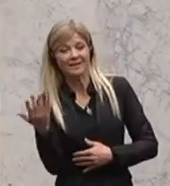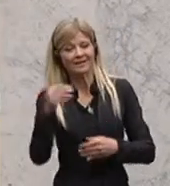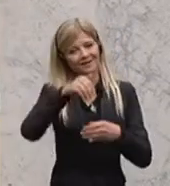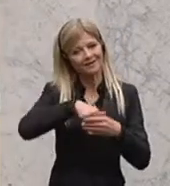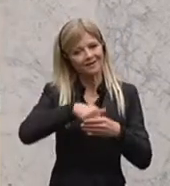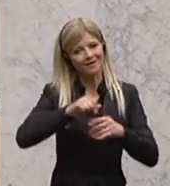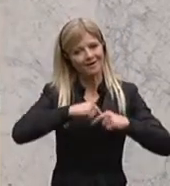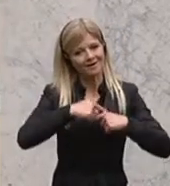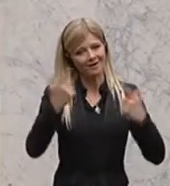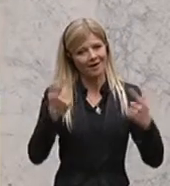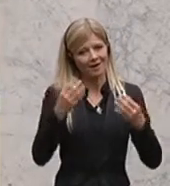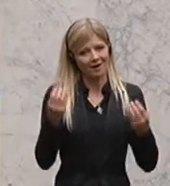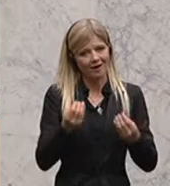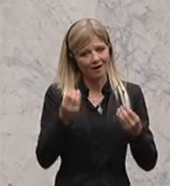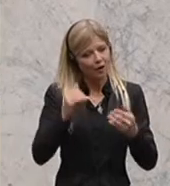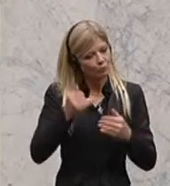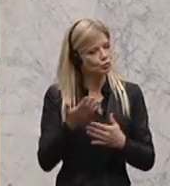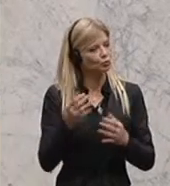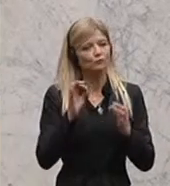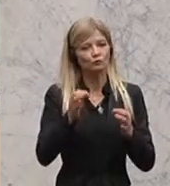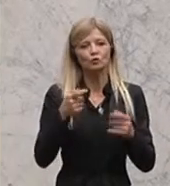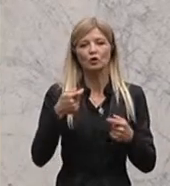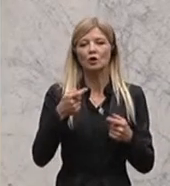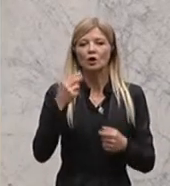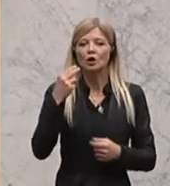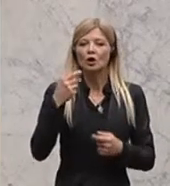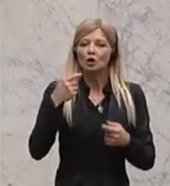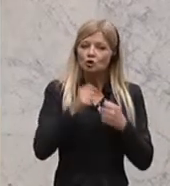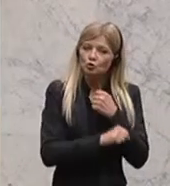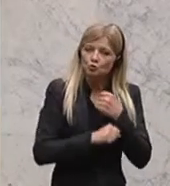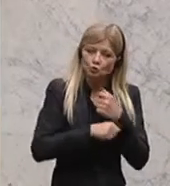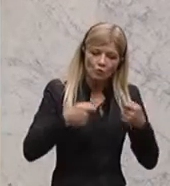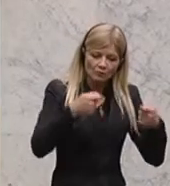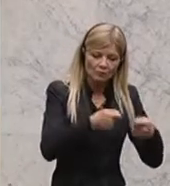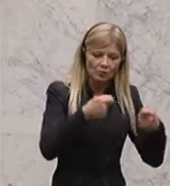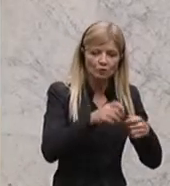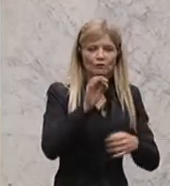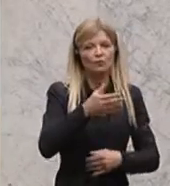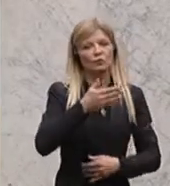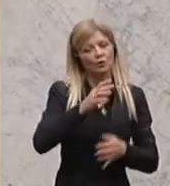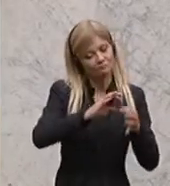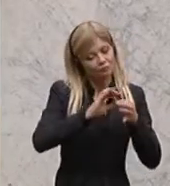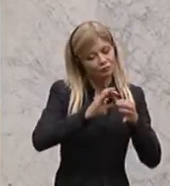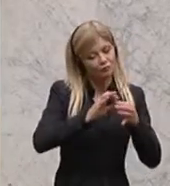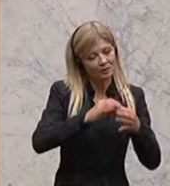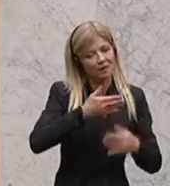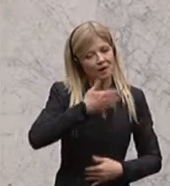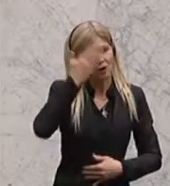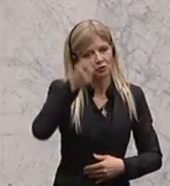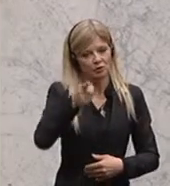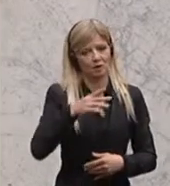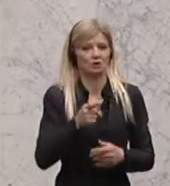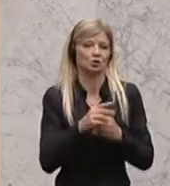Studienförderung insbesondere im Kontext mit ausländischen Studierenden anbelangt. Ohne, dass es hier zu